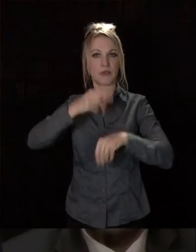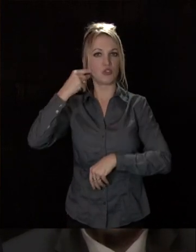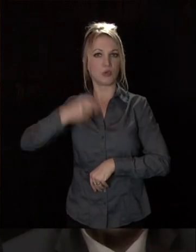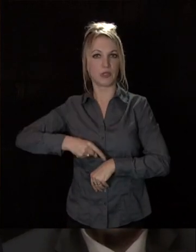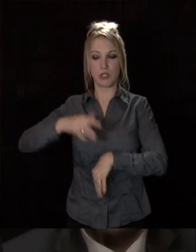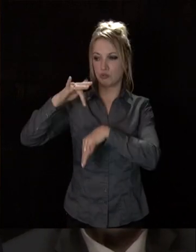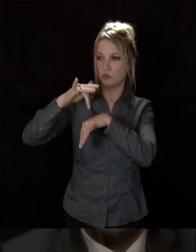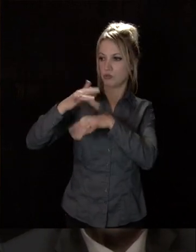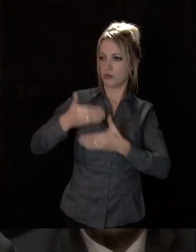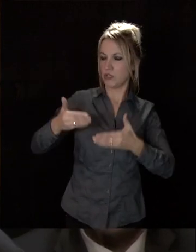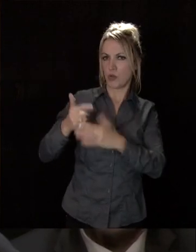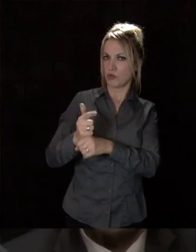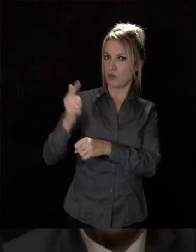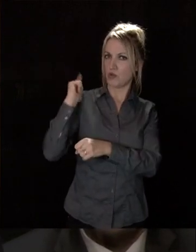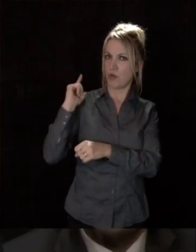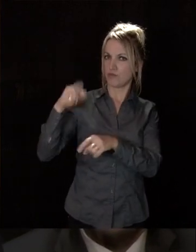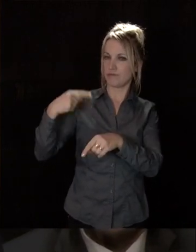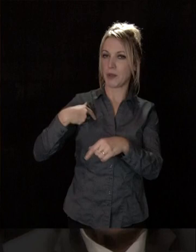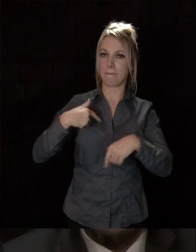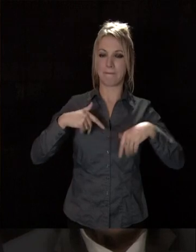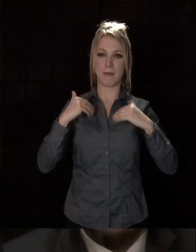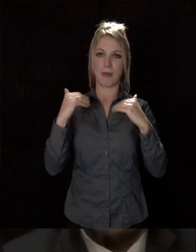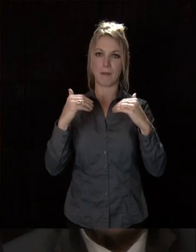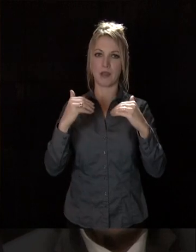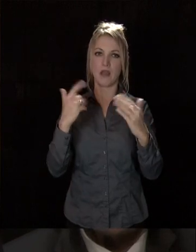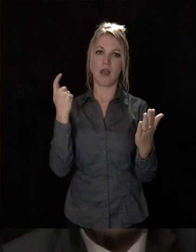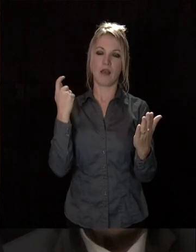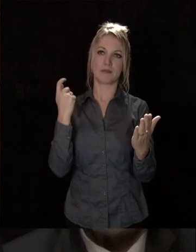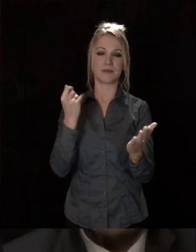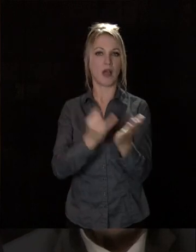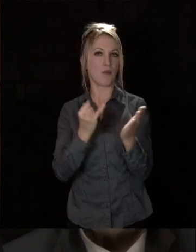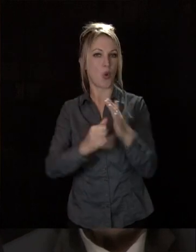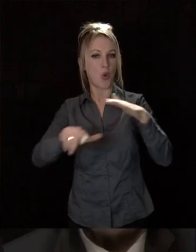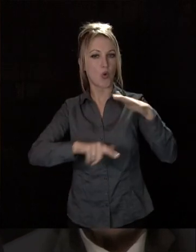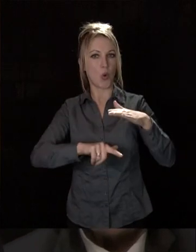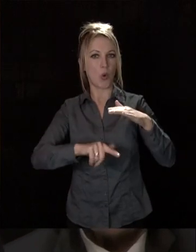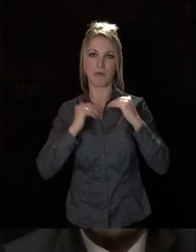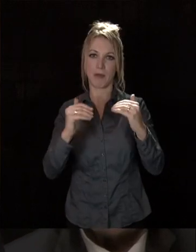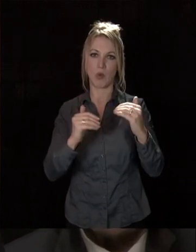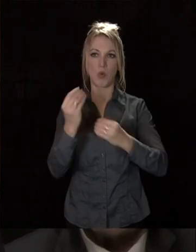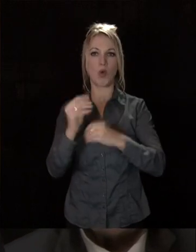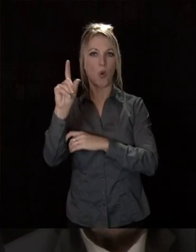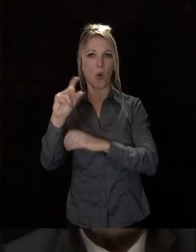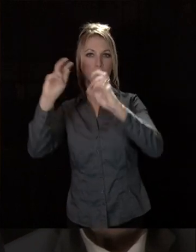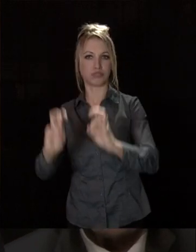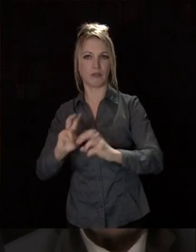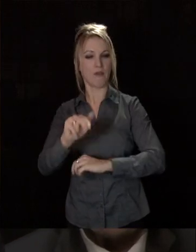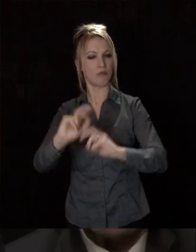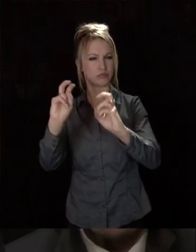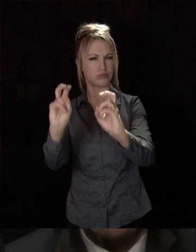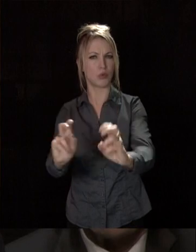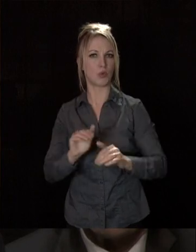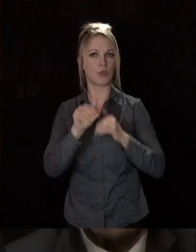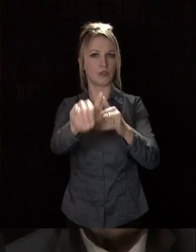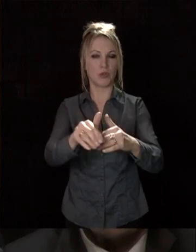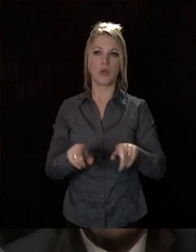Nous l'avons fait deux années durant en n'augmentant pas les impôts locaux, en baissant le prix de l'eau. Cette baisse se poursuivra. Nous le faisons aussi avec